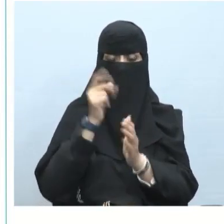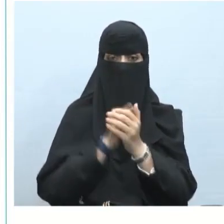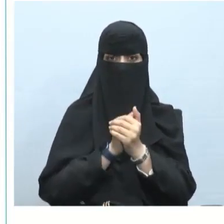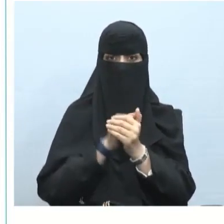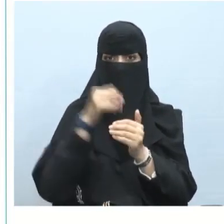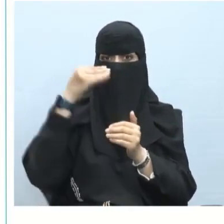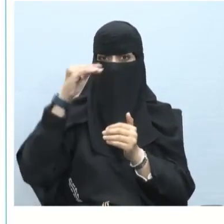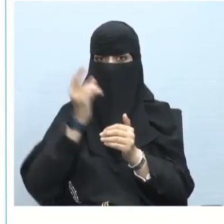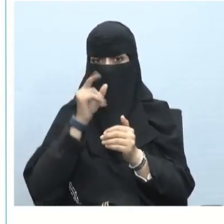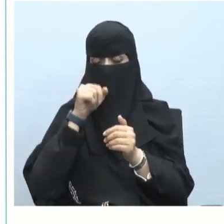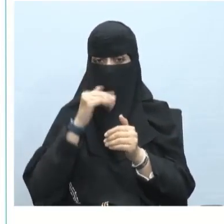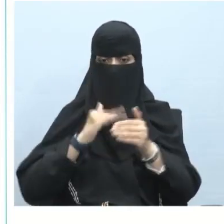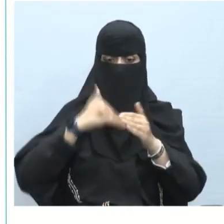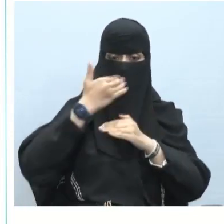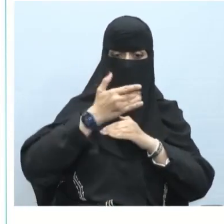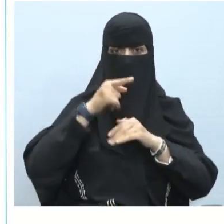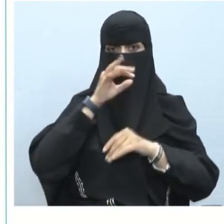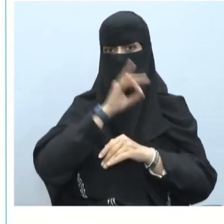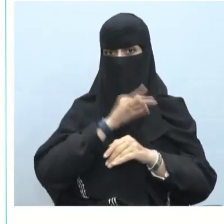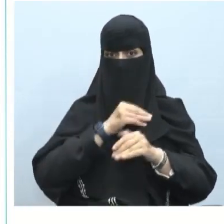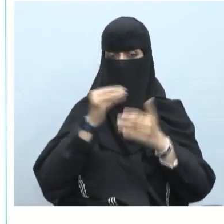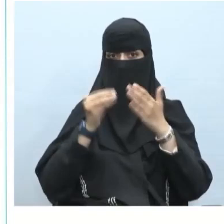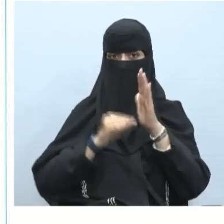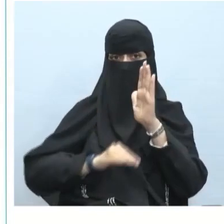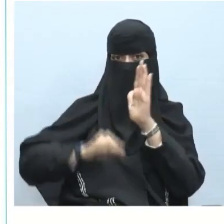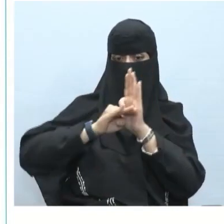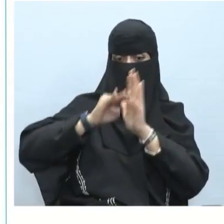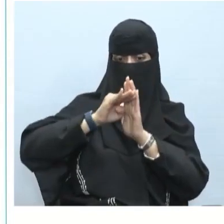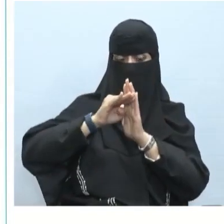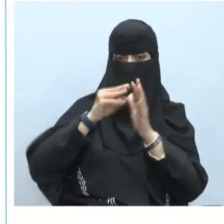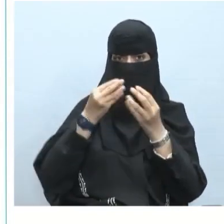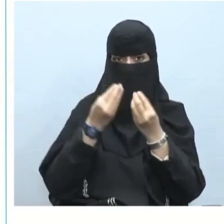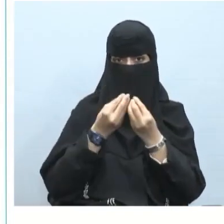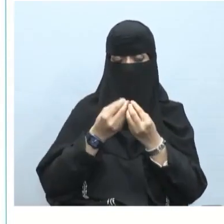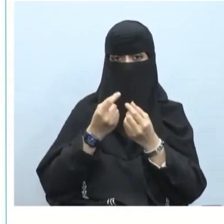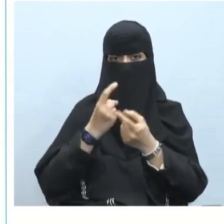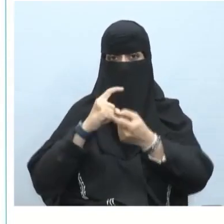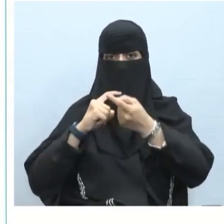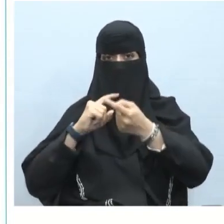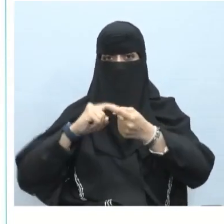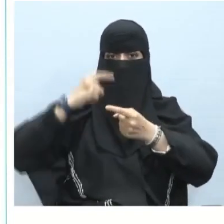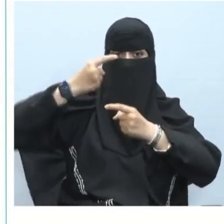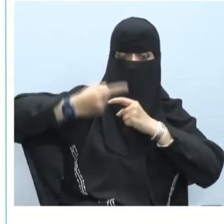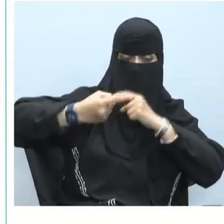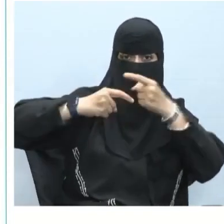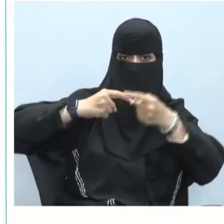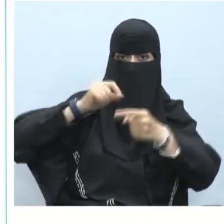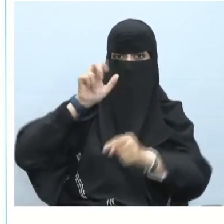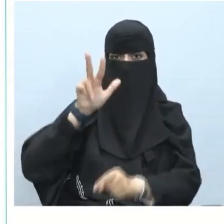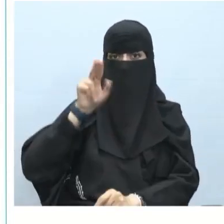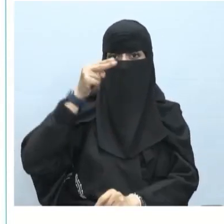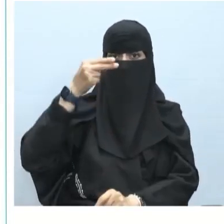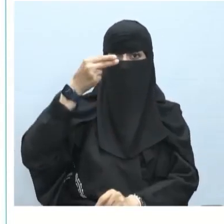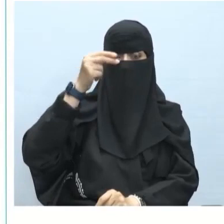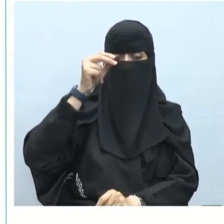حرف عطف يفيد الترتيب مع التعقيب والمعطوف عليه مجرور إذن ما هو الحرف